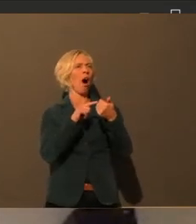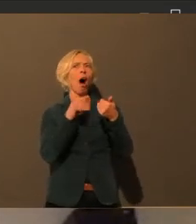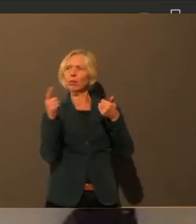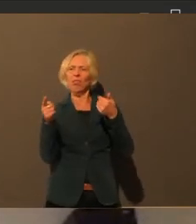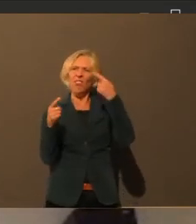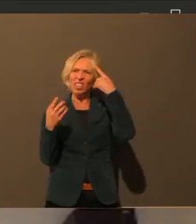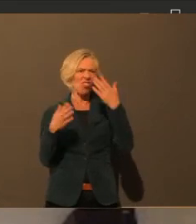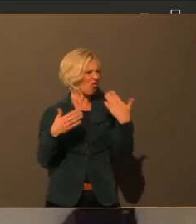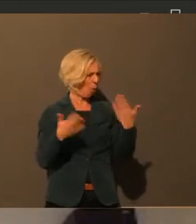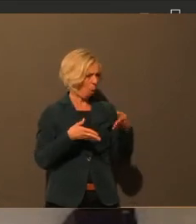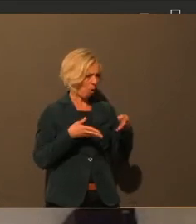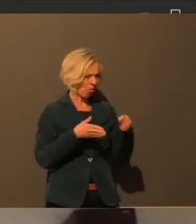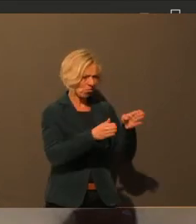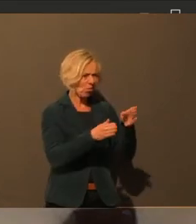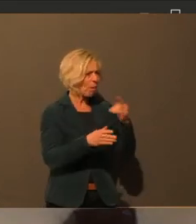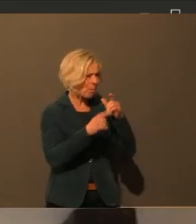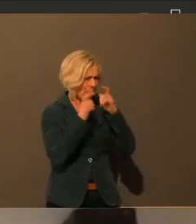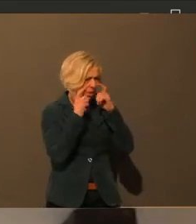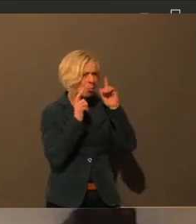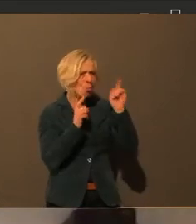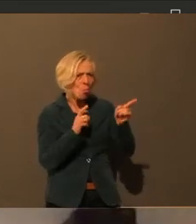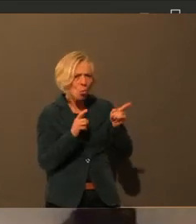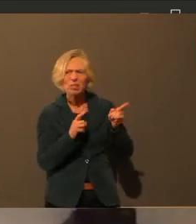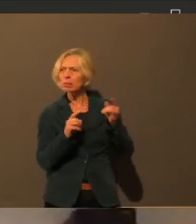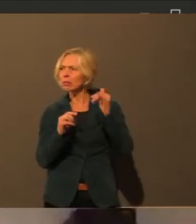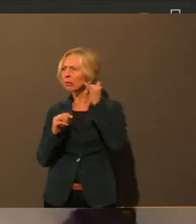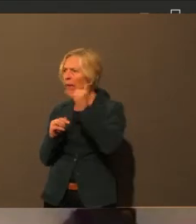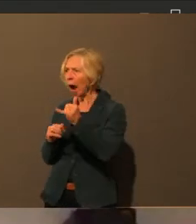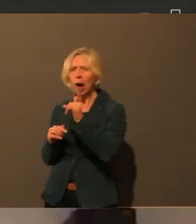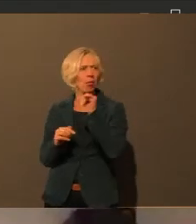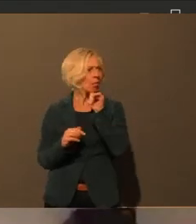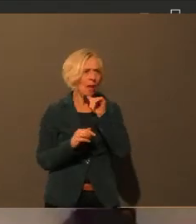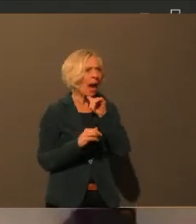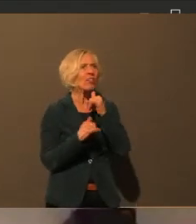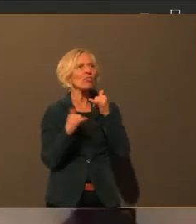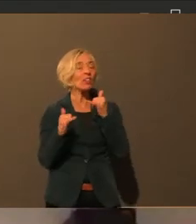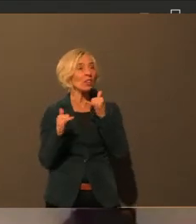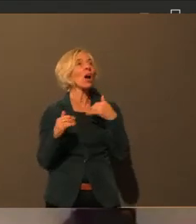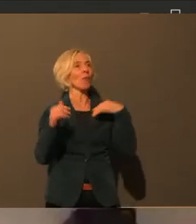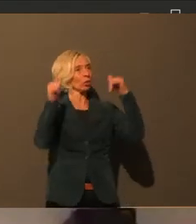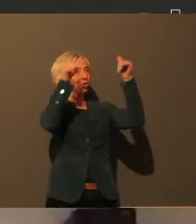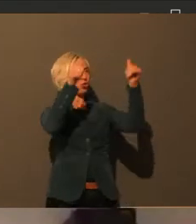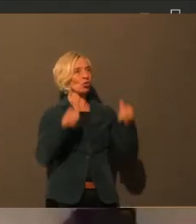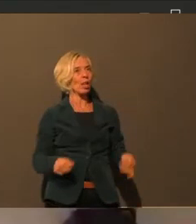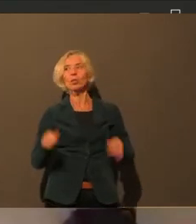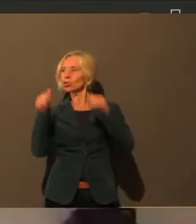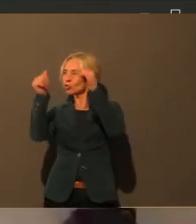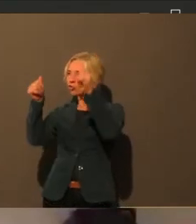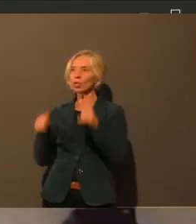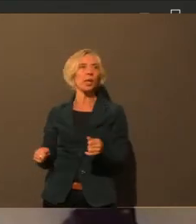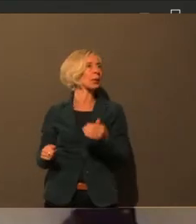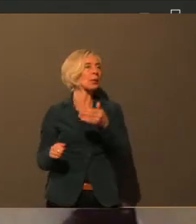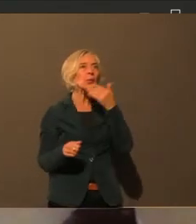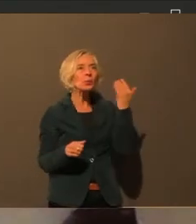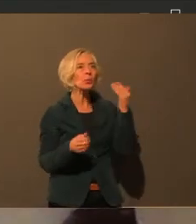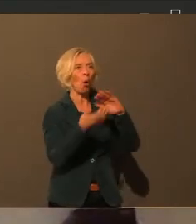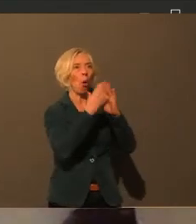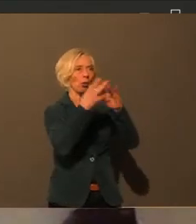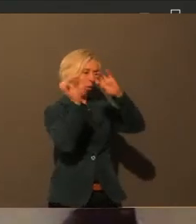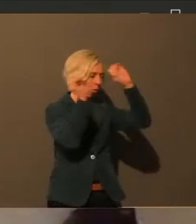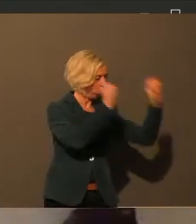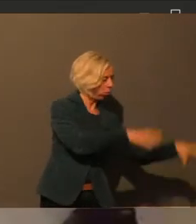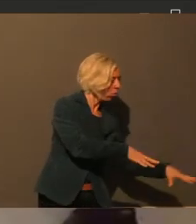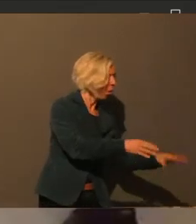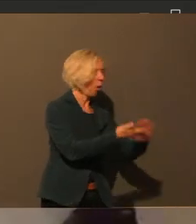eine Maskenpflicht ist, ja oder nein, die liegen auf dem Boden, klemmen irgendwo anders, nur nicht da, wo sie klemmen sollen. Ich fände es